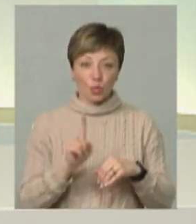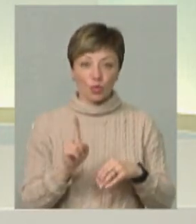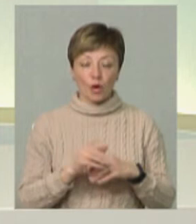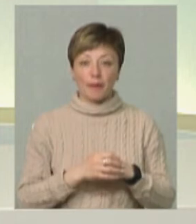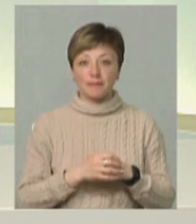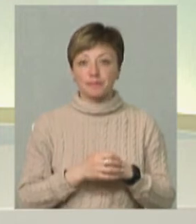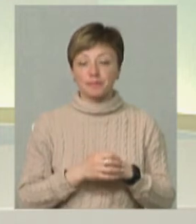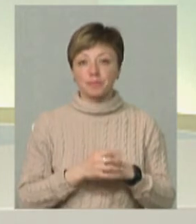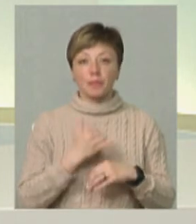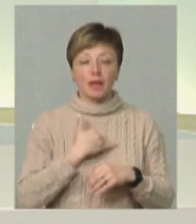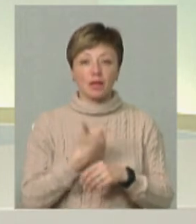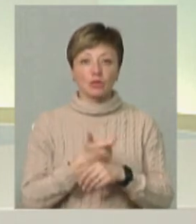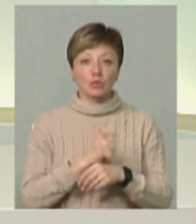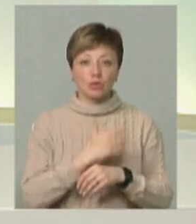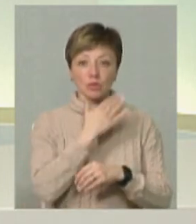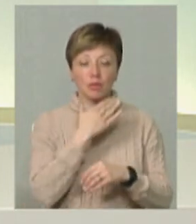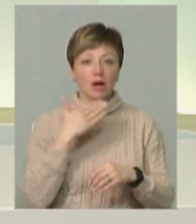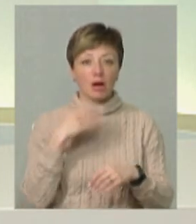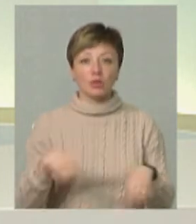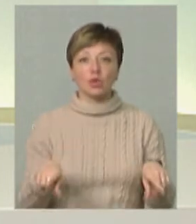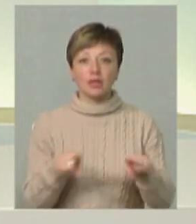в нас дуже багато таких, знаєте,